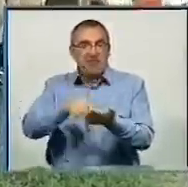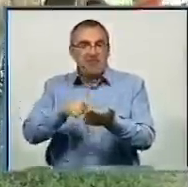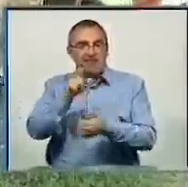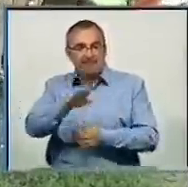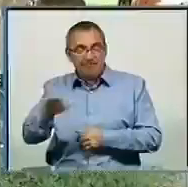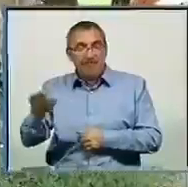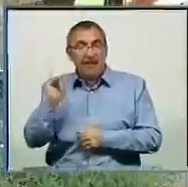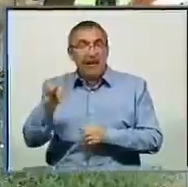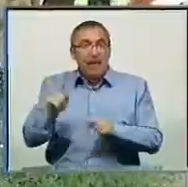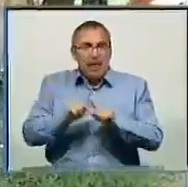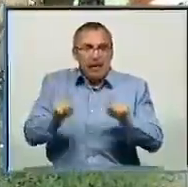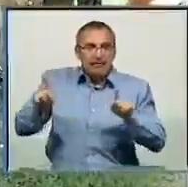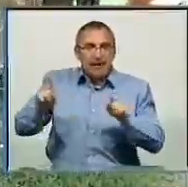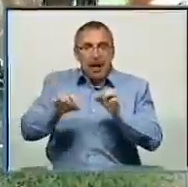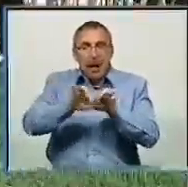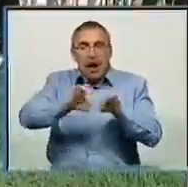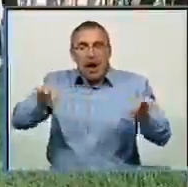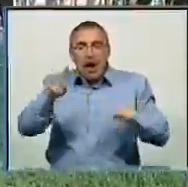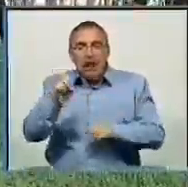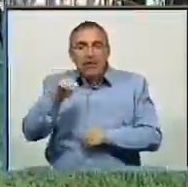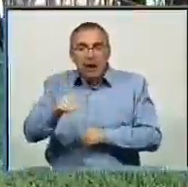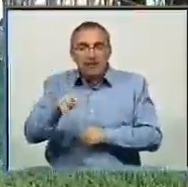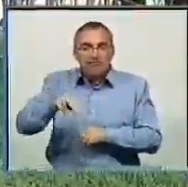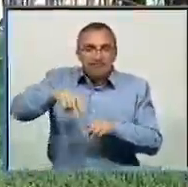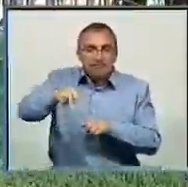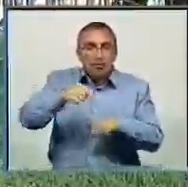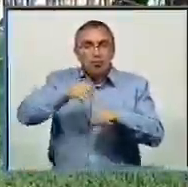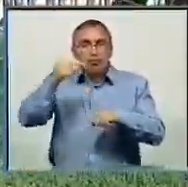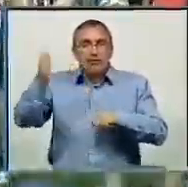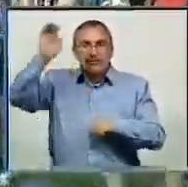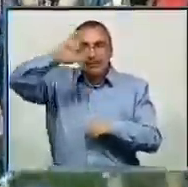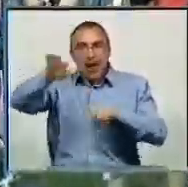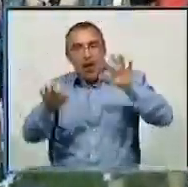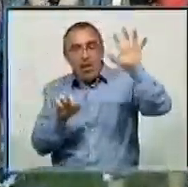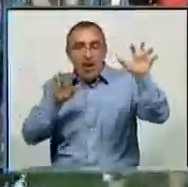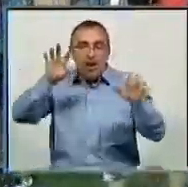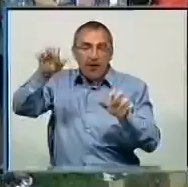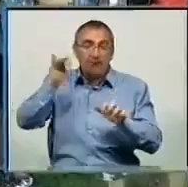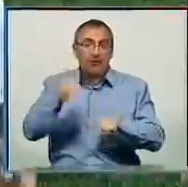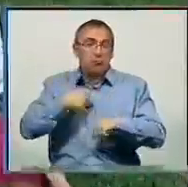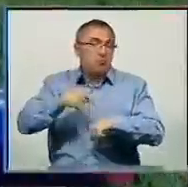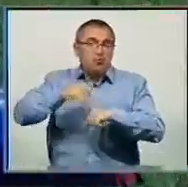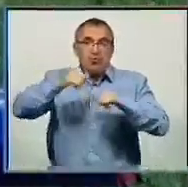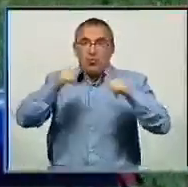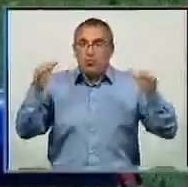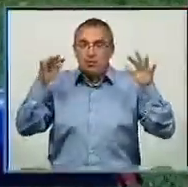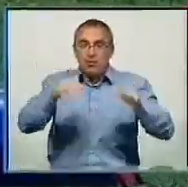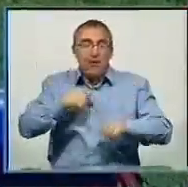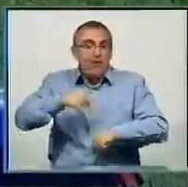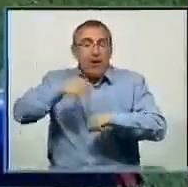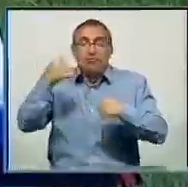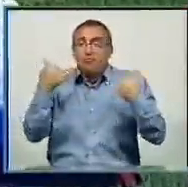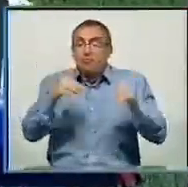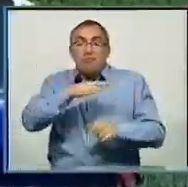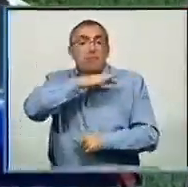любителів екстриму влаштували канатний екстрим парк. Бажаючих відчути себе скалелазом виявилося більше, ніж очікувалося. Вражень дуже багато, але